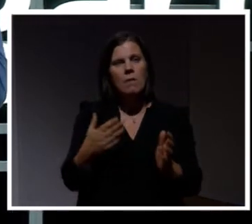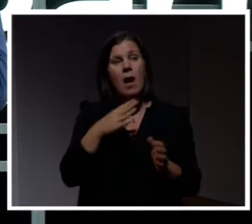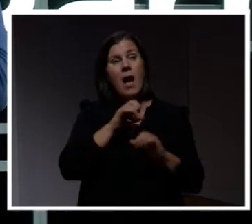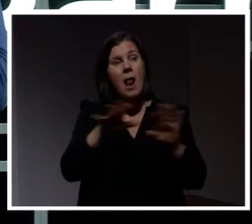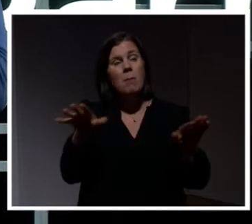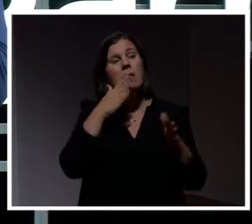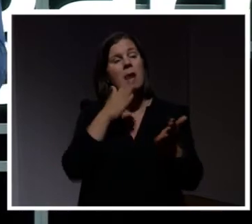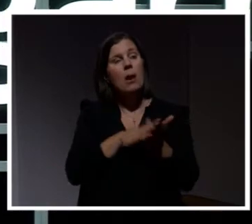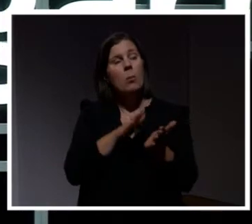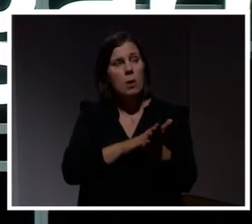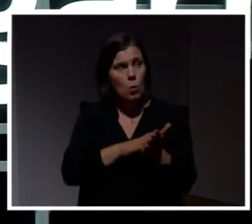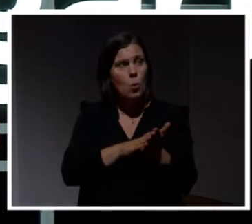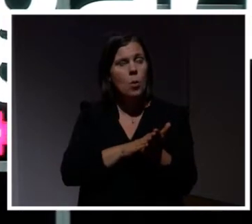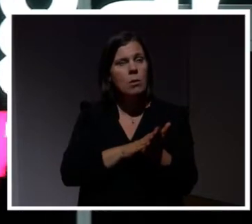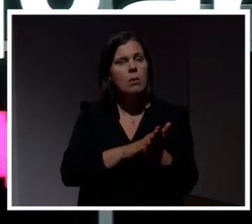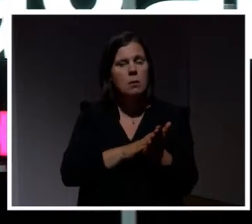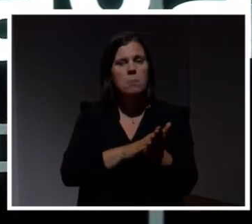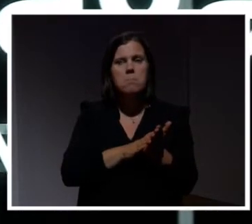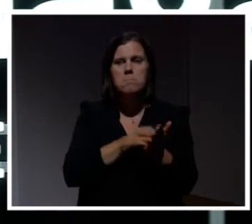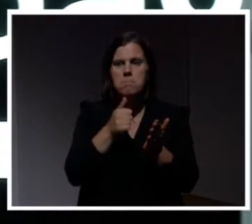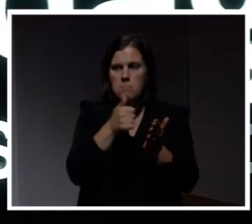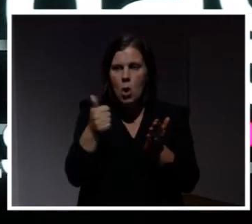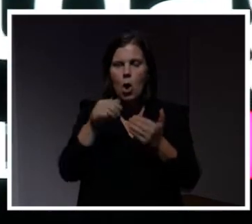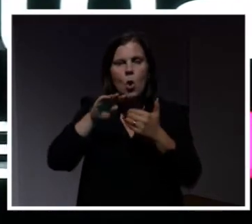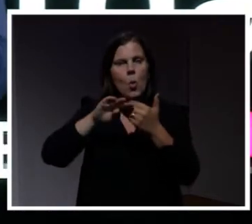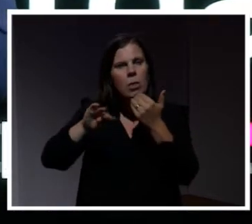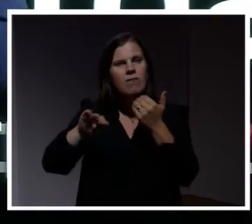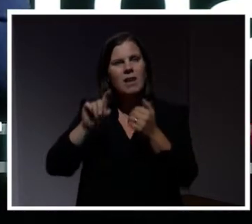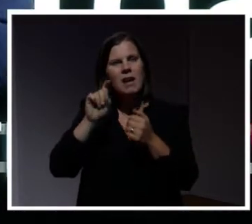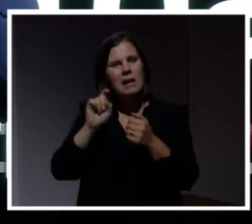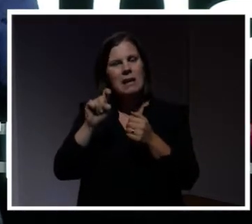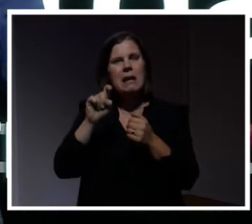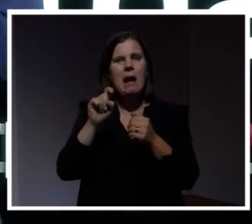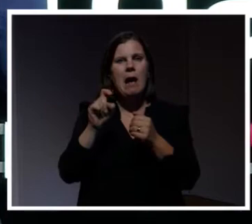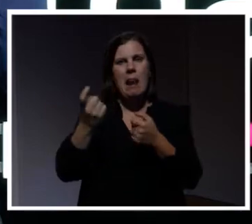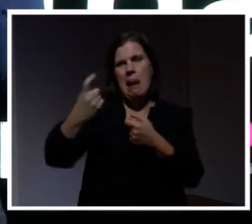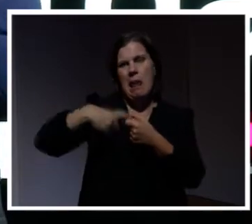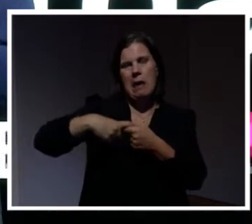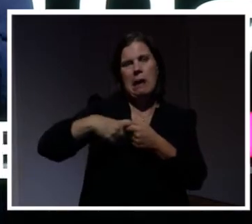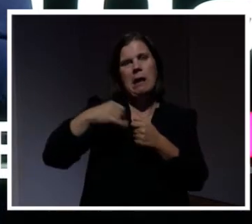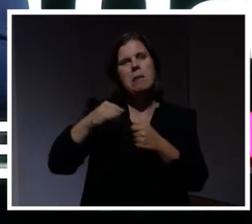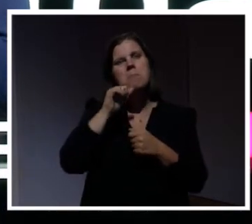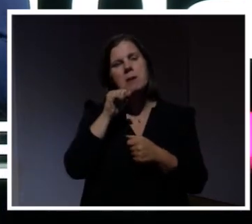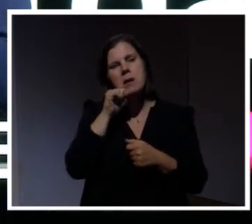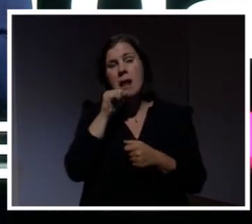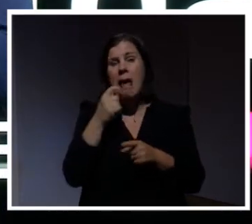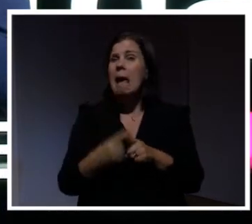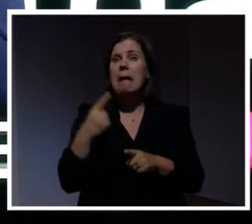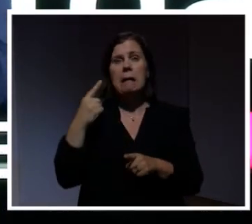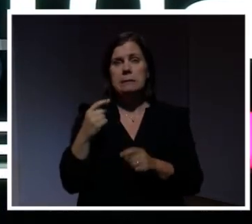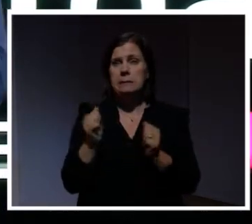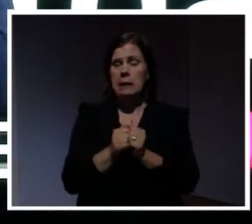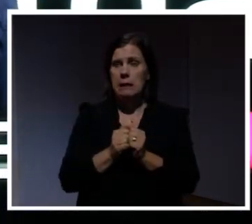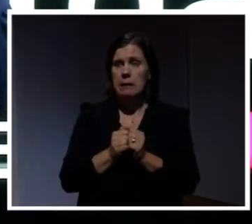rekommendation att bara undvika att klicka på länkar som kommer i mejl. För det är det absolut enklaste sättet